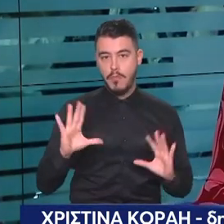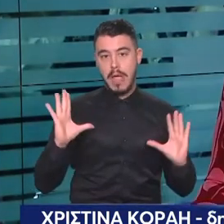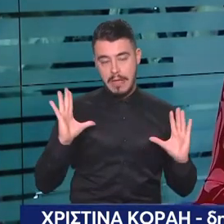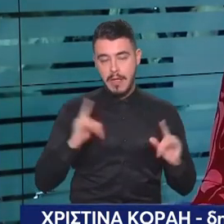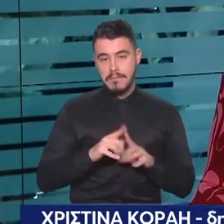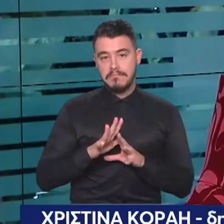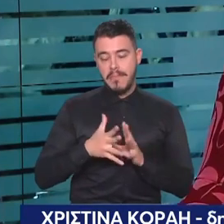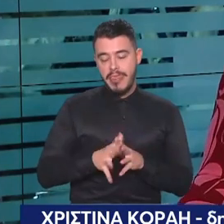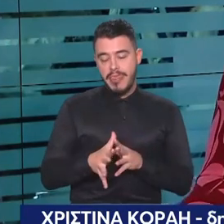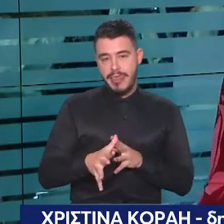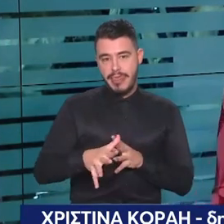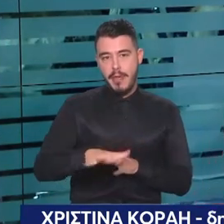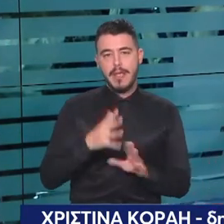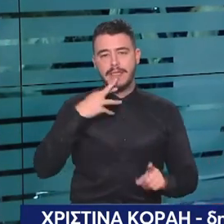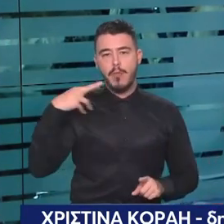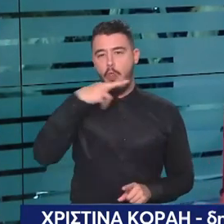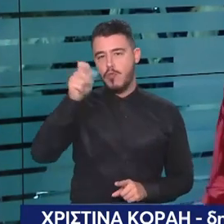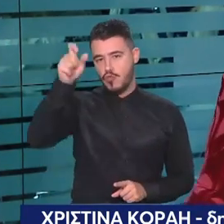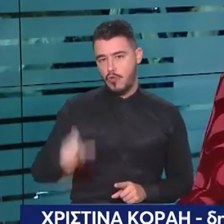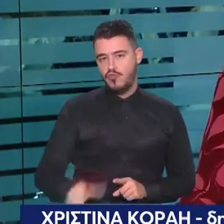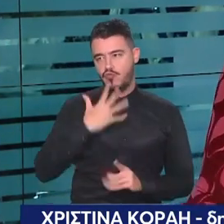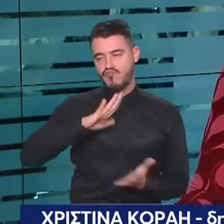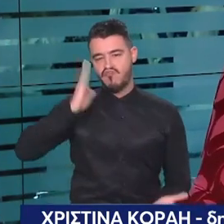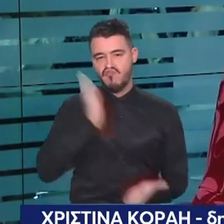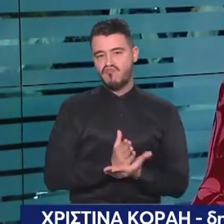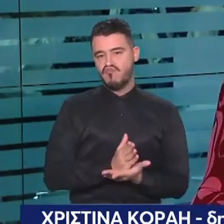τελική απόφαση θα είναι του Πρωθυπουργού. Ευχαριστώ πάρα πολύ τη Χριστίνα Κοράη.